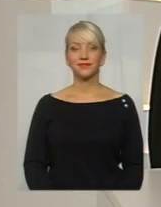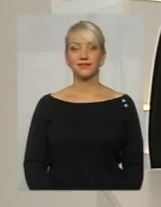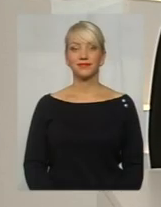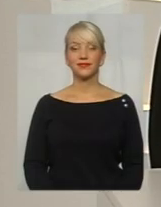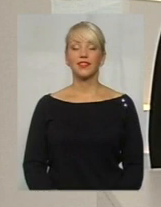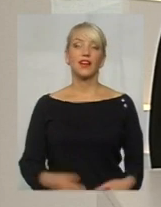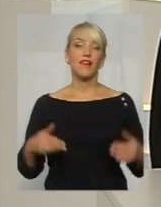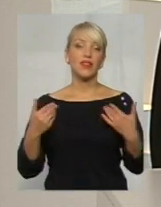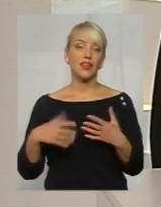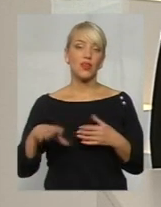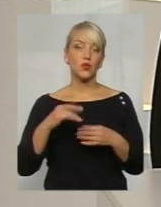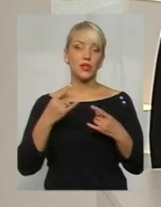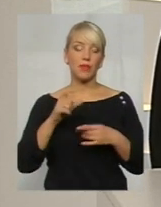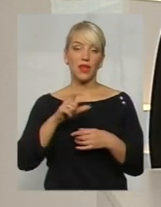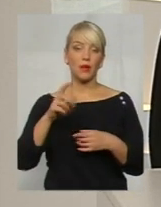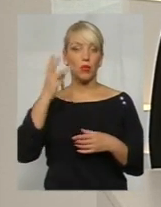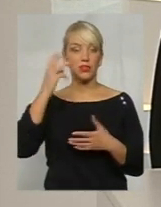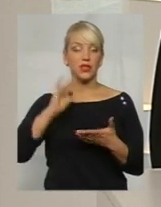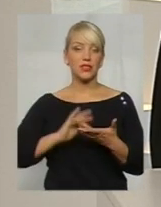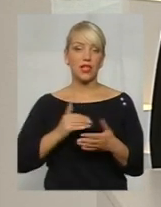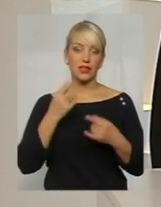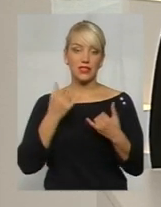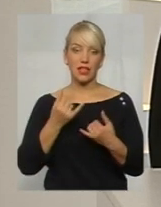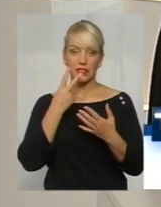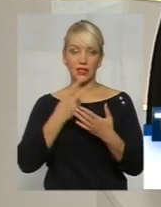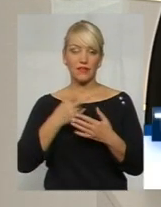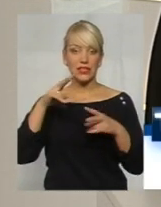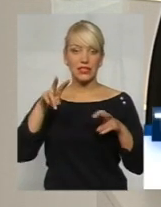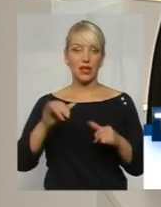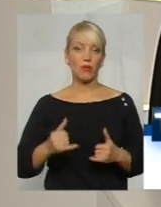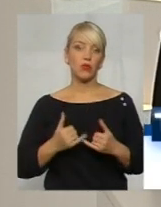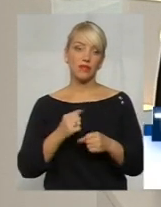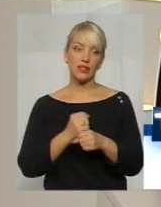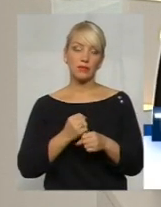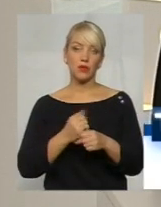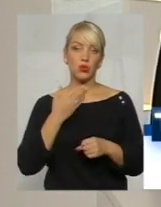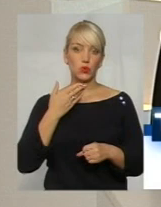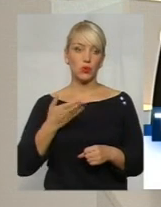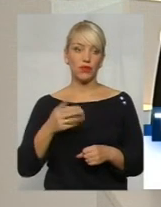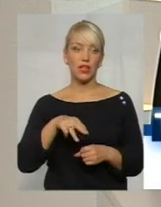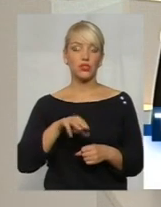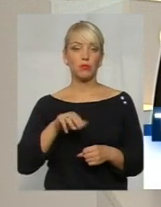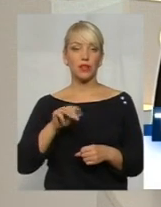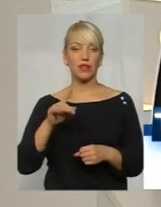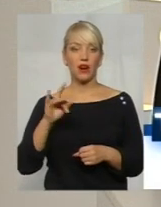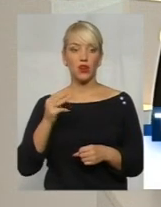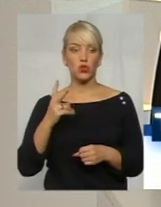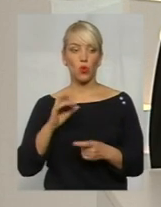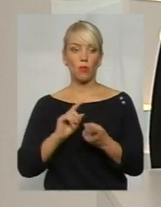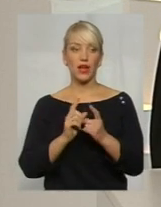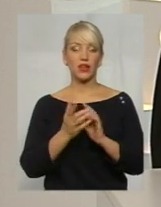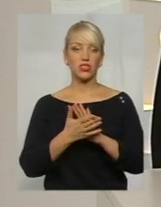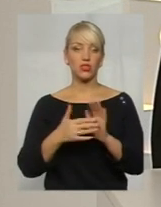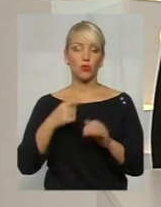Мої вітання усім телеглядачам Поділляцентр. В ефірі тема. Сьогодні для вас у студії працює ведуча юна Мітрашко, переклад на